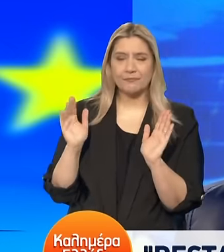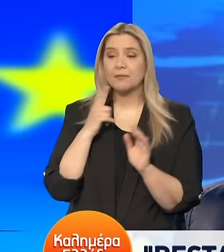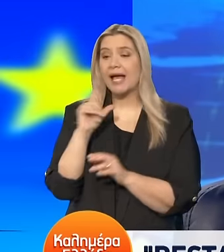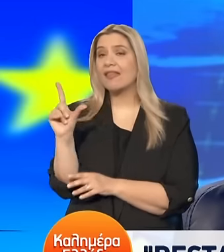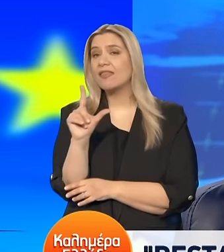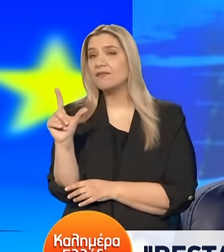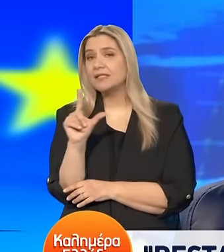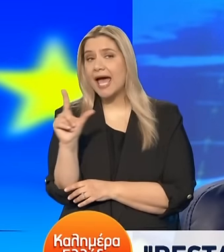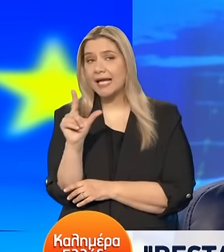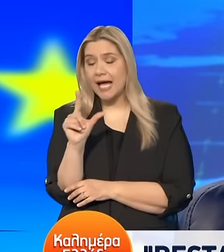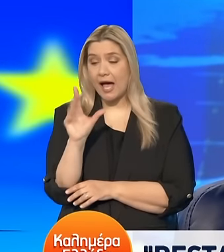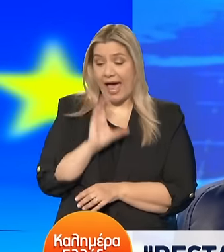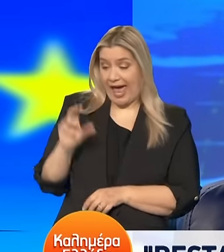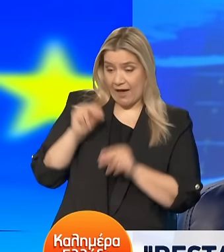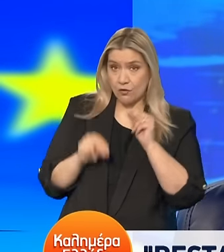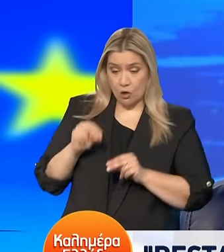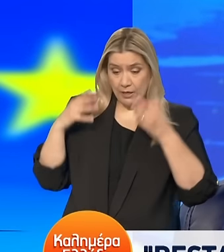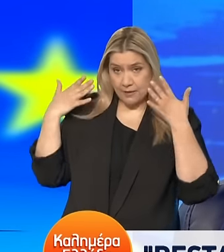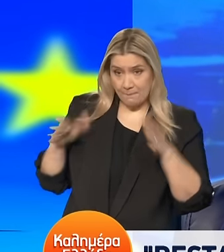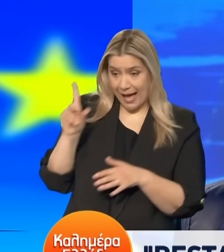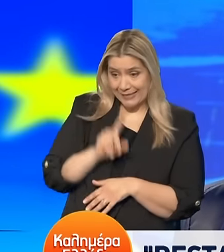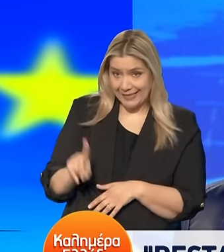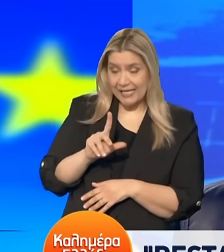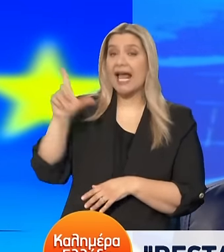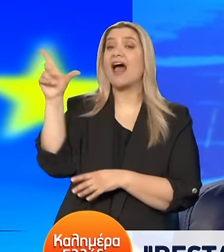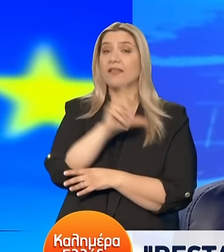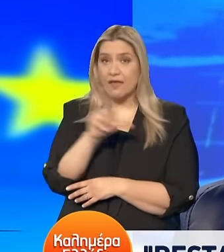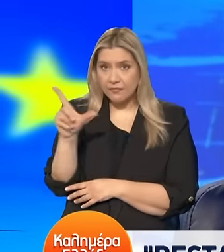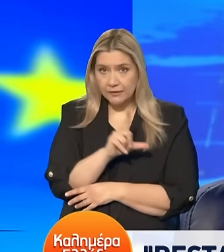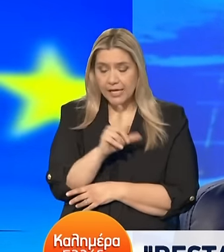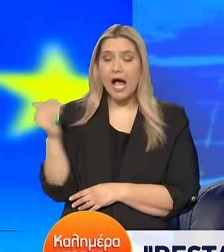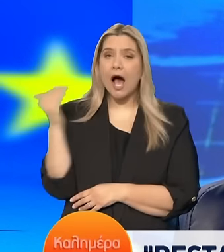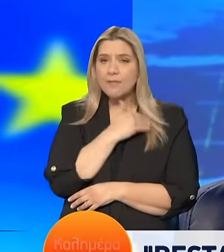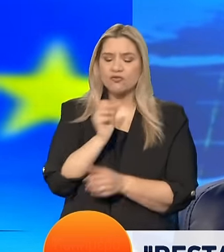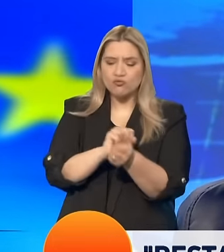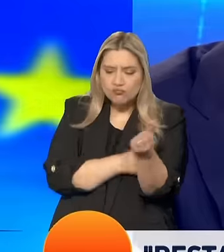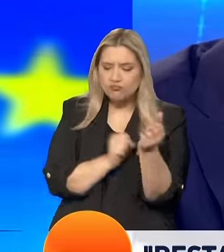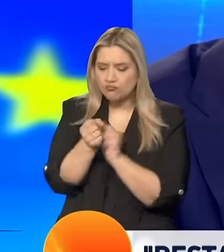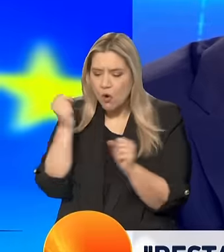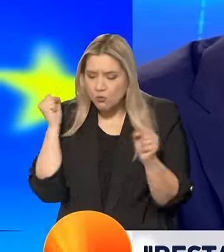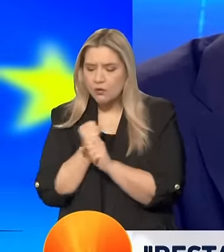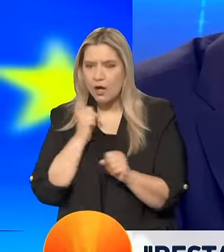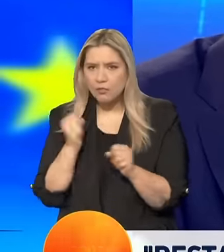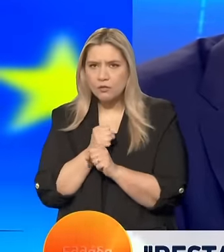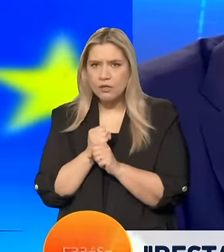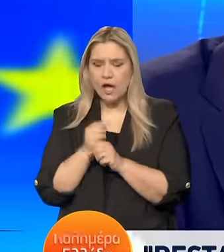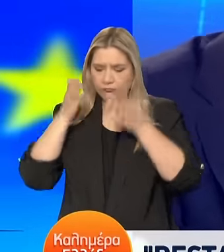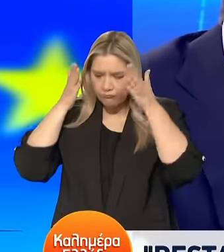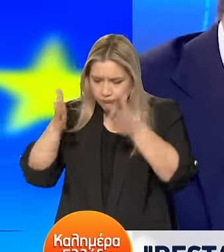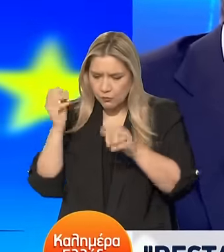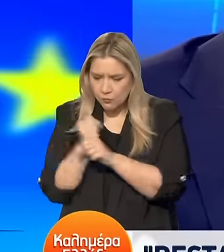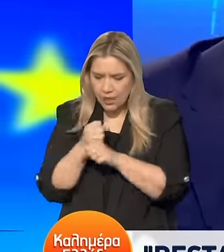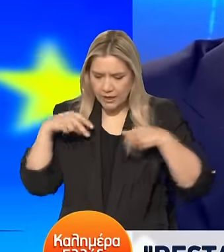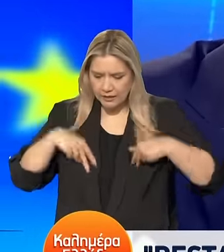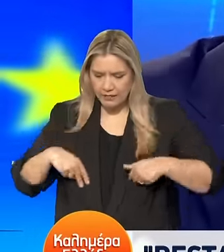Μετά τις ευρωεκλογές Θα έλεγα Τα κεφάλια κάτω Και επιστροφή στο 100% Στο κυβερνητικό έργο